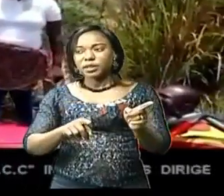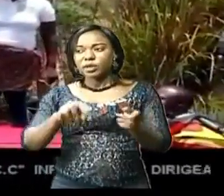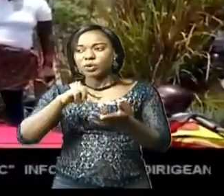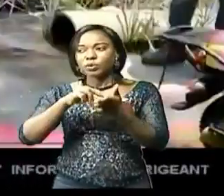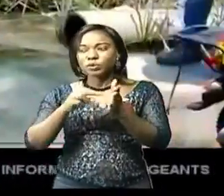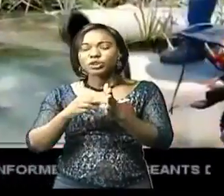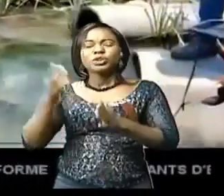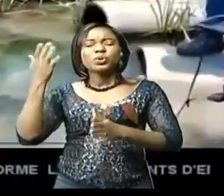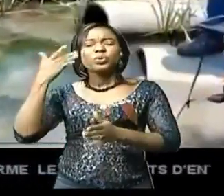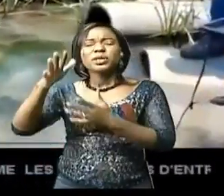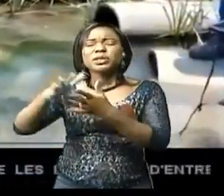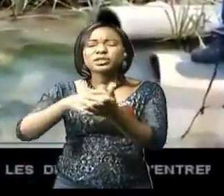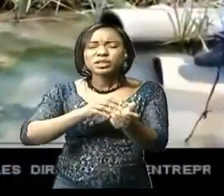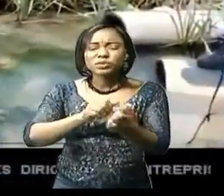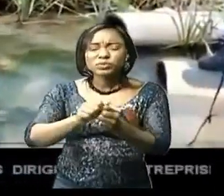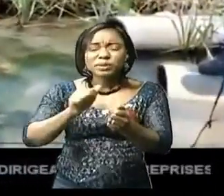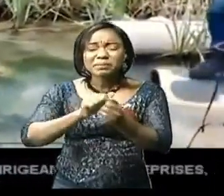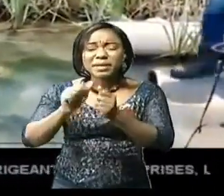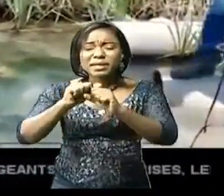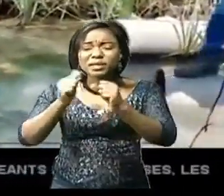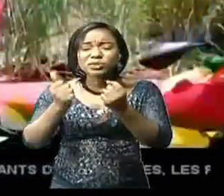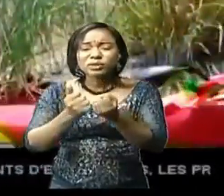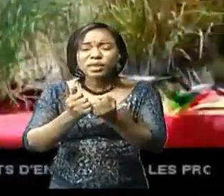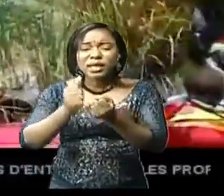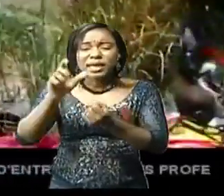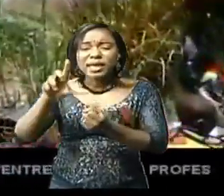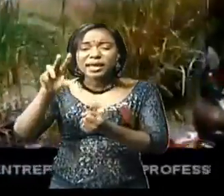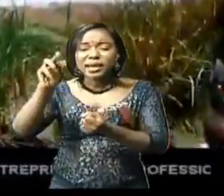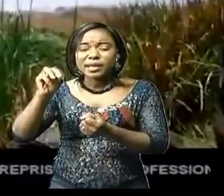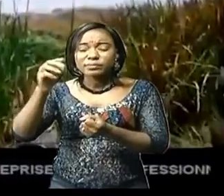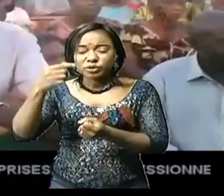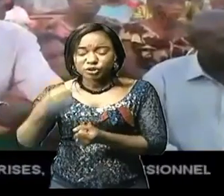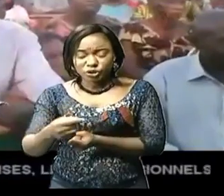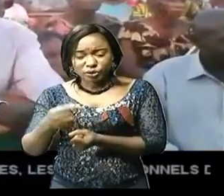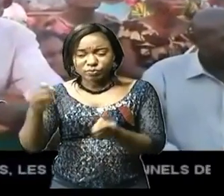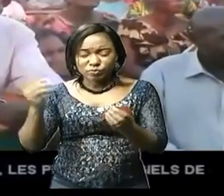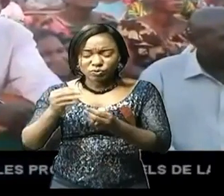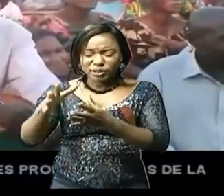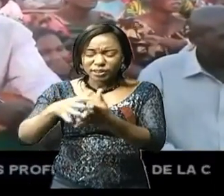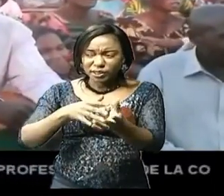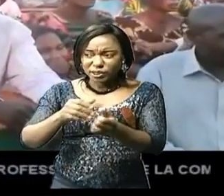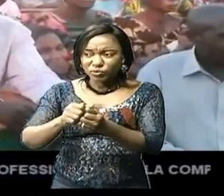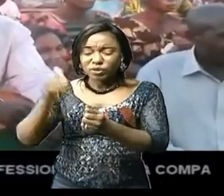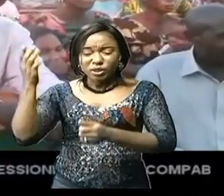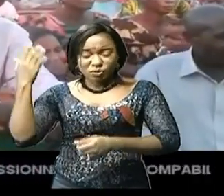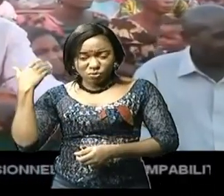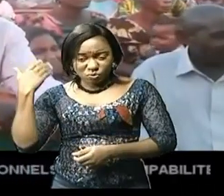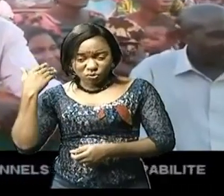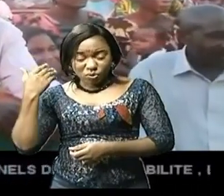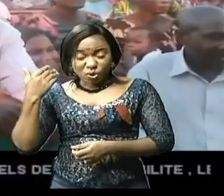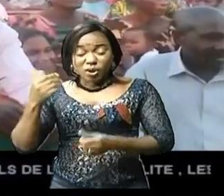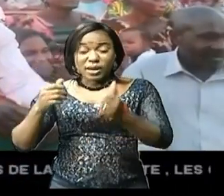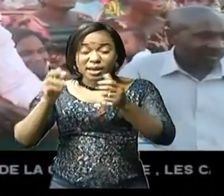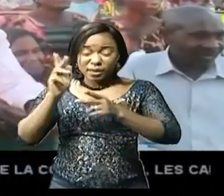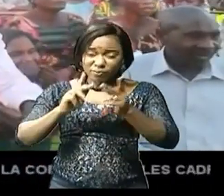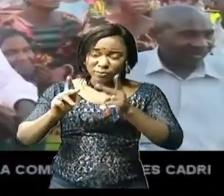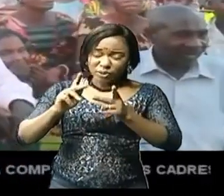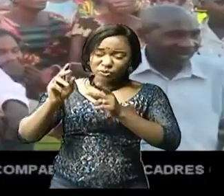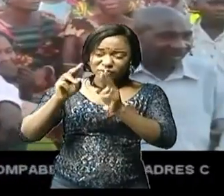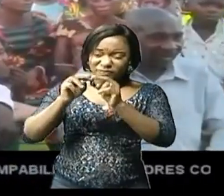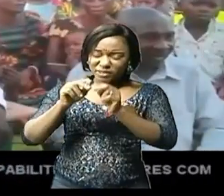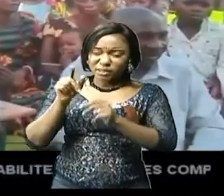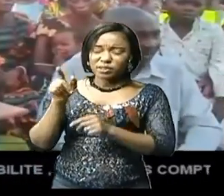et l'entreprise MMG, est citée. Face à ce calvaire que vivent les habitants de Sela et cet autre village environnant,